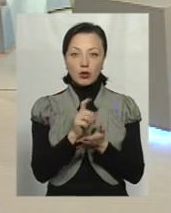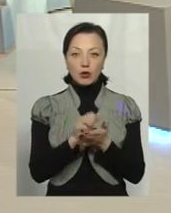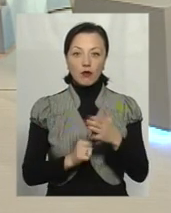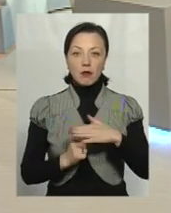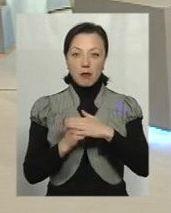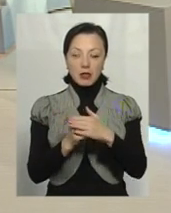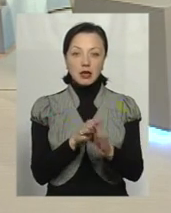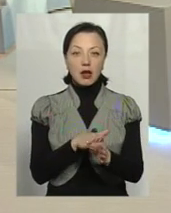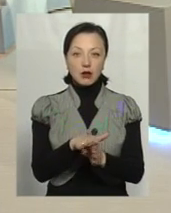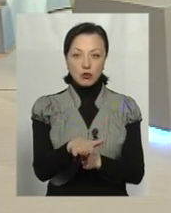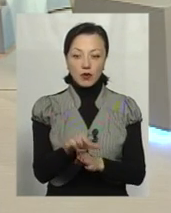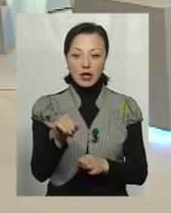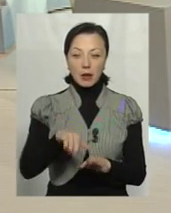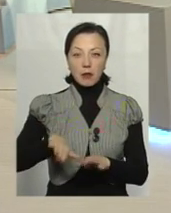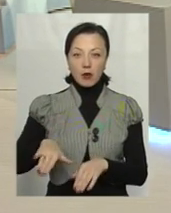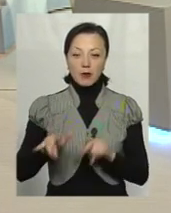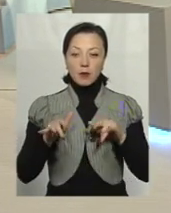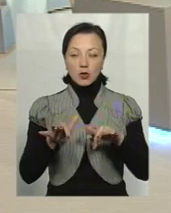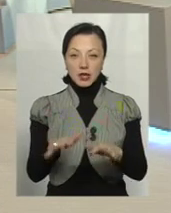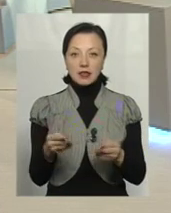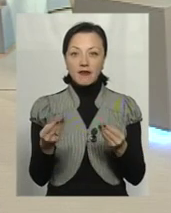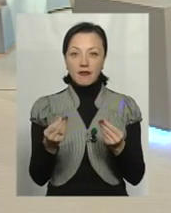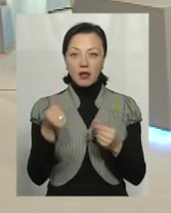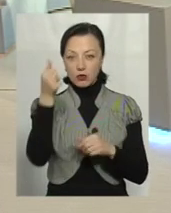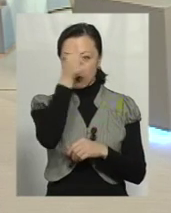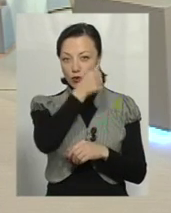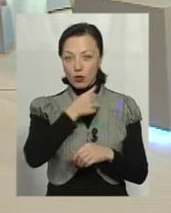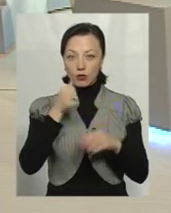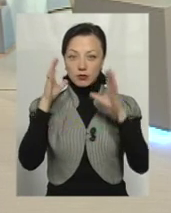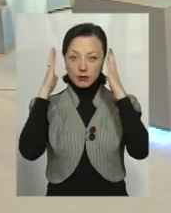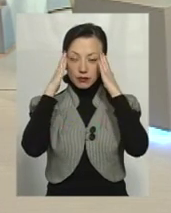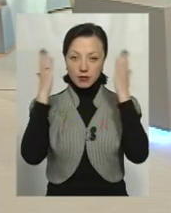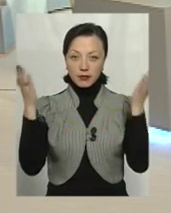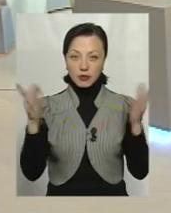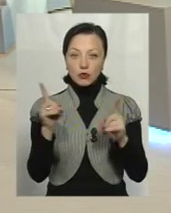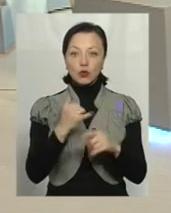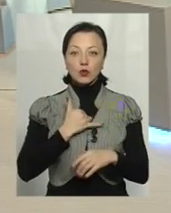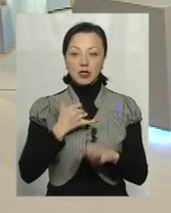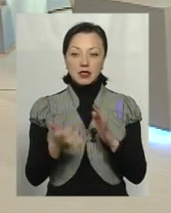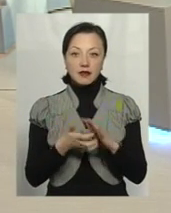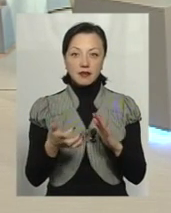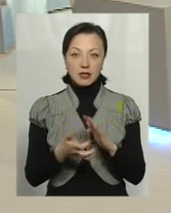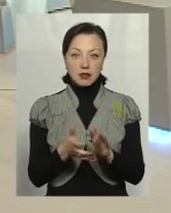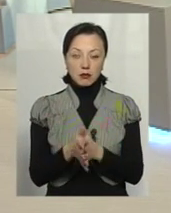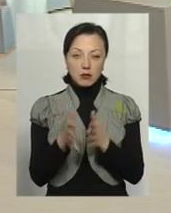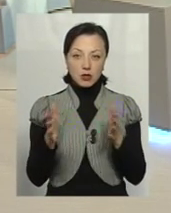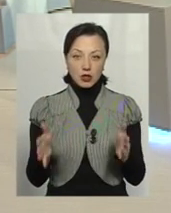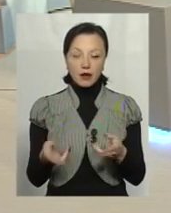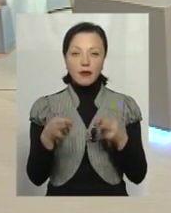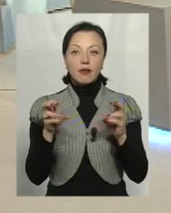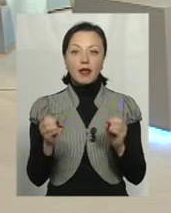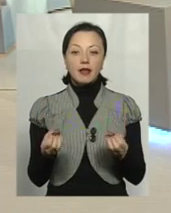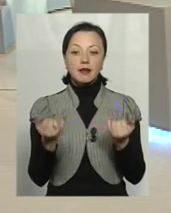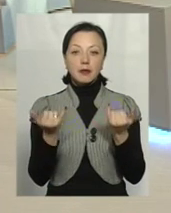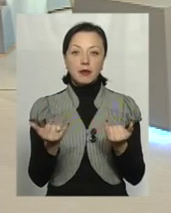потім реалізовувався. І потім в процесі фінансового року ловляться за голову, а чого ж у нас такий дефіцит набагато більший, а де ж нам